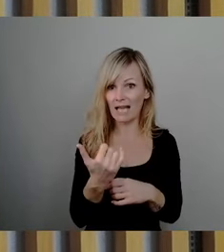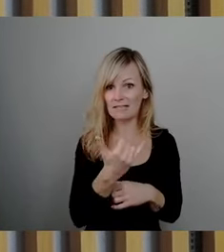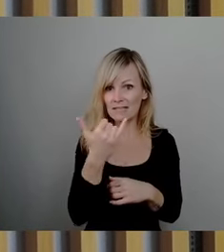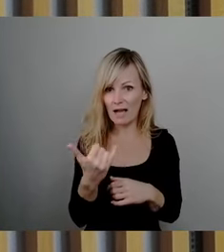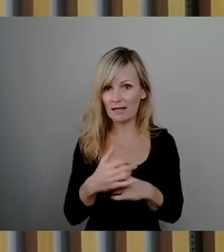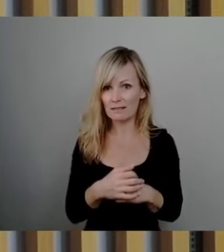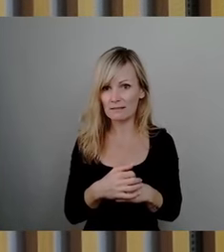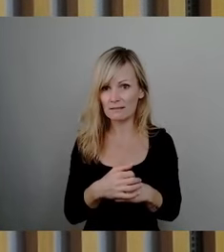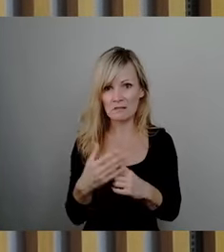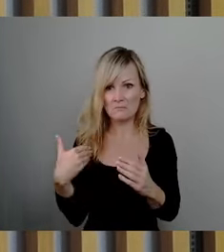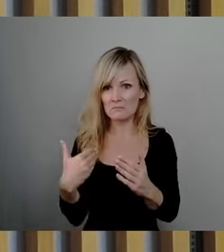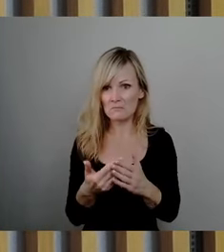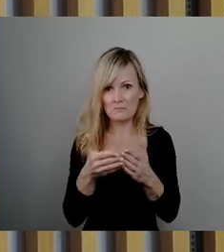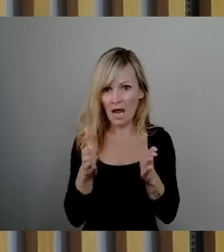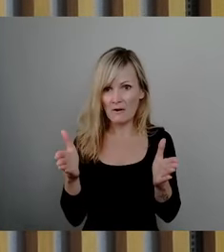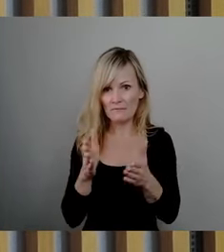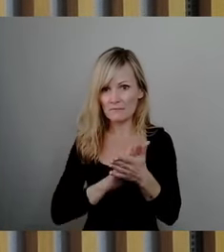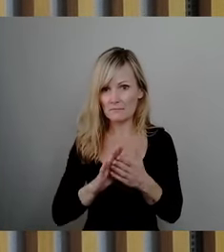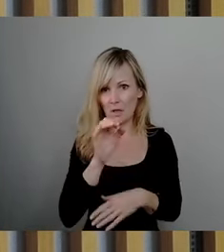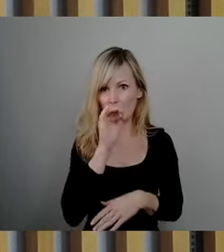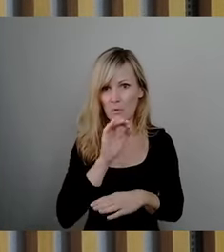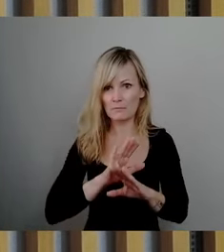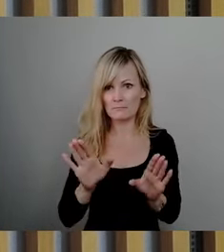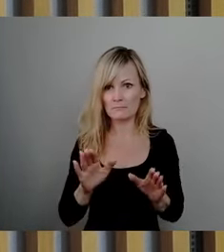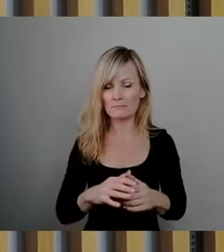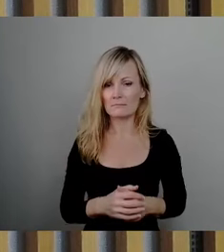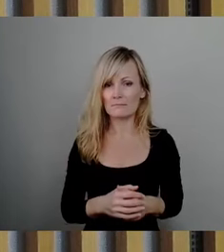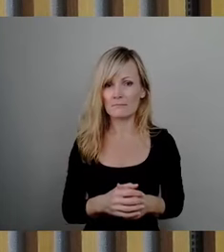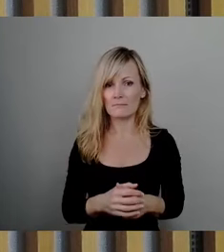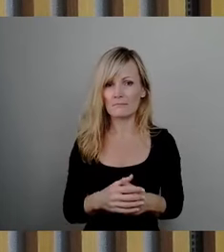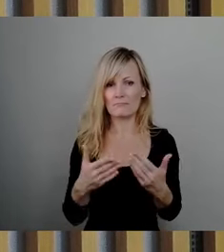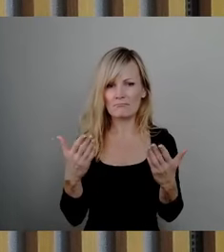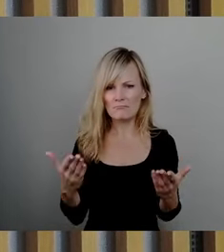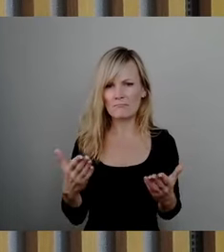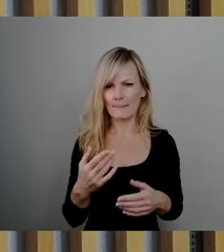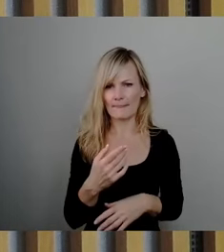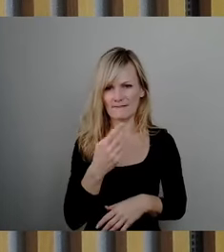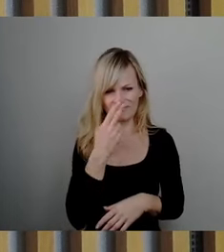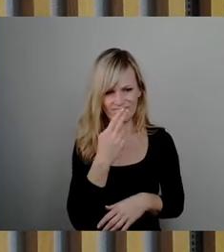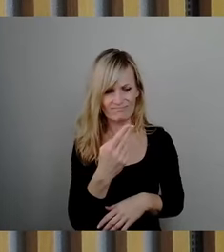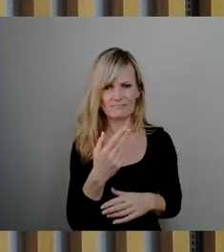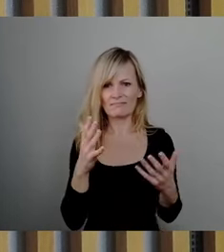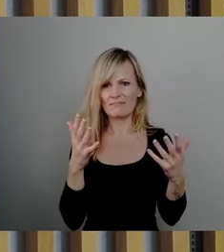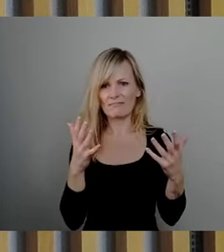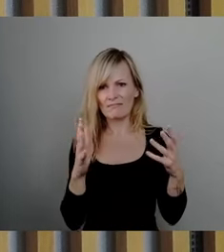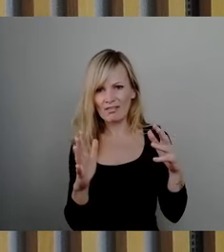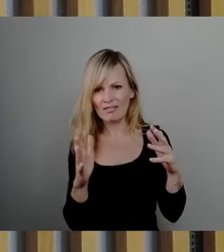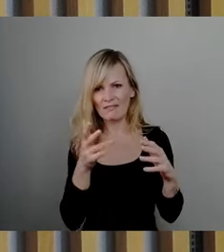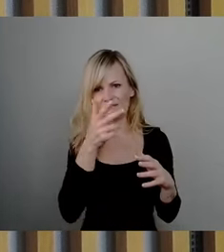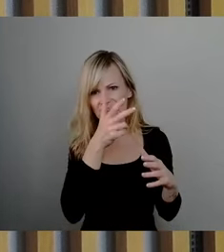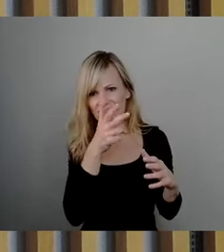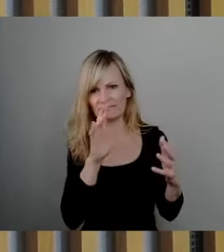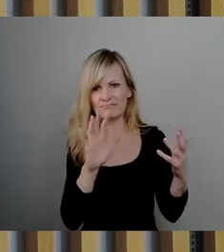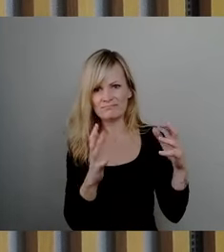befindet sich seit geraumer Zeit in einem wirklich bemitleidenswerten Zustand. Die